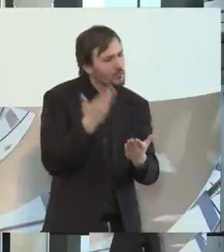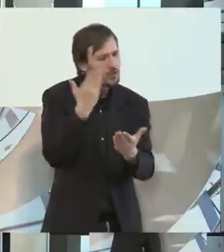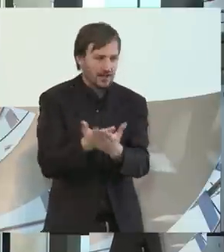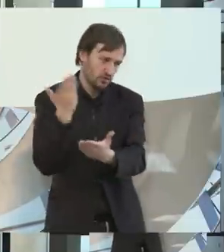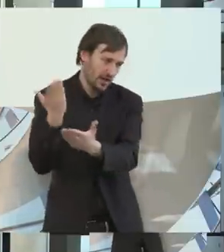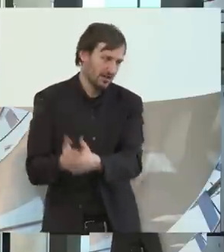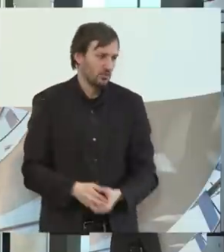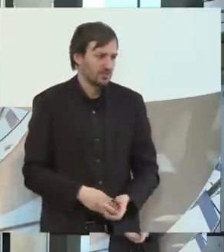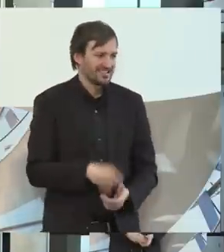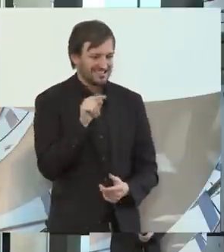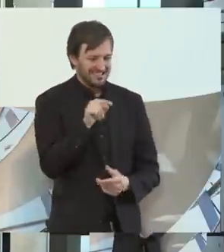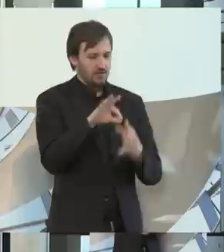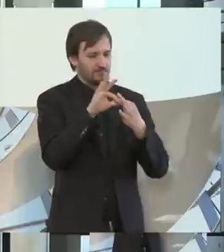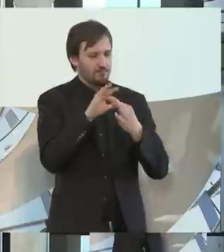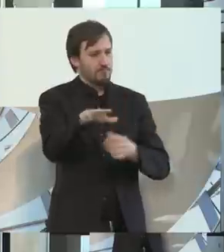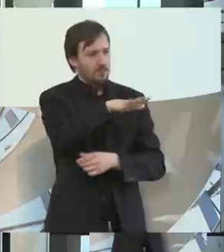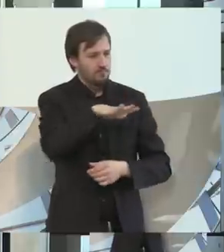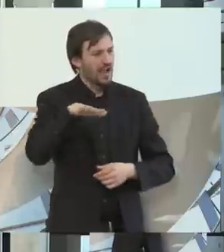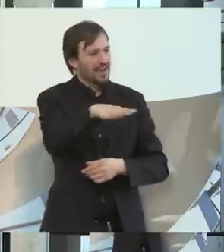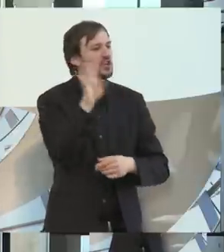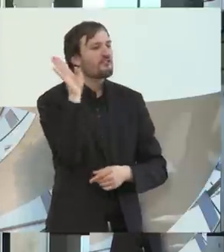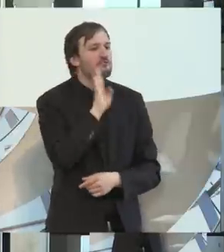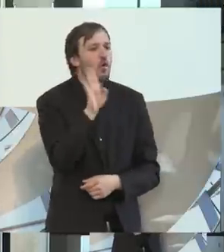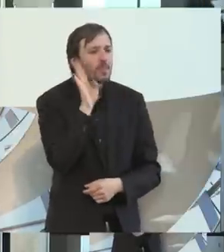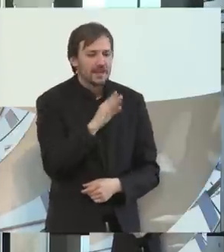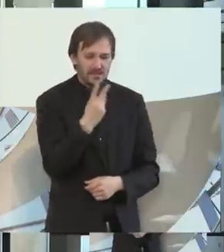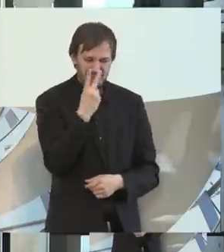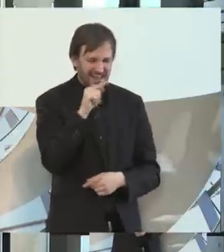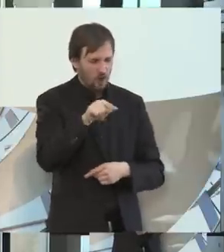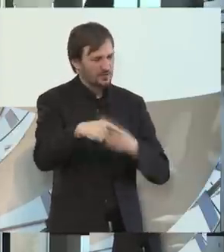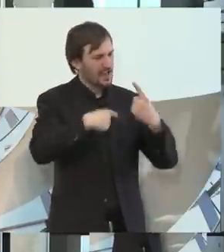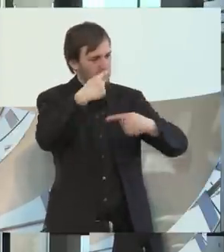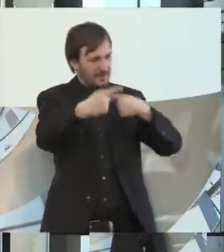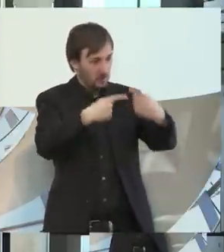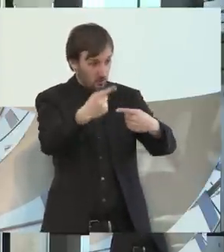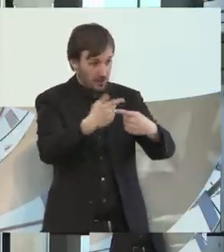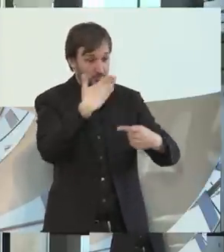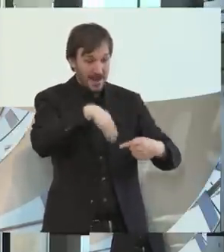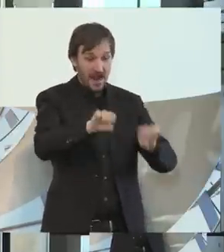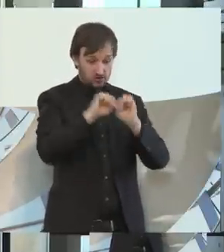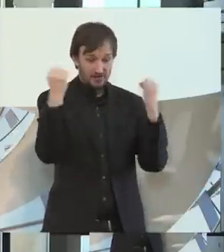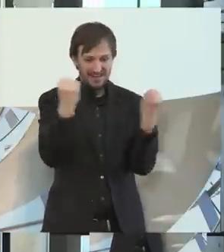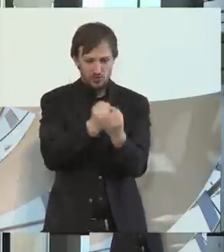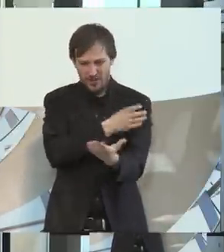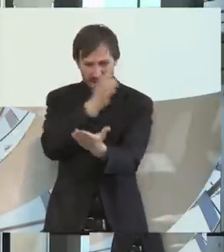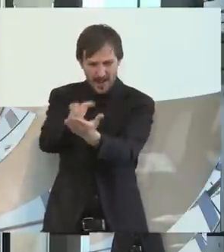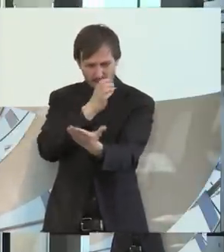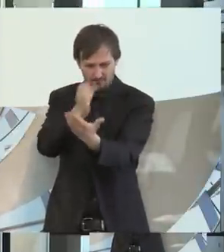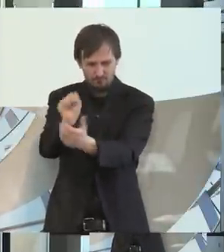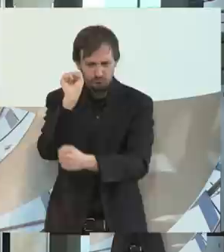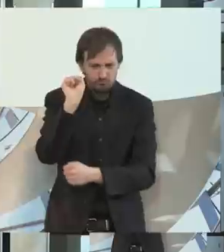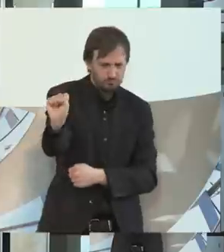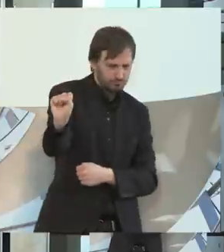Blick auf den Bereich Wohnen, wo geht denn da die Entwicklung hin? Verstärkt im stationären Bereich oder zunehmend in